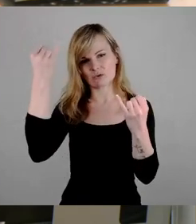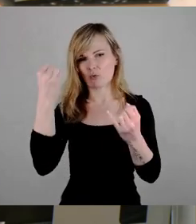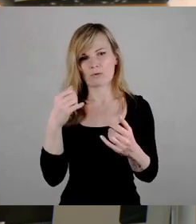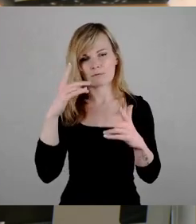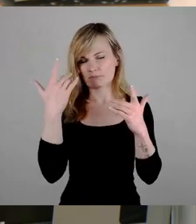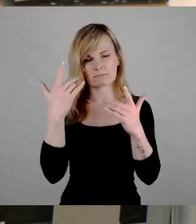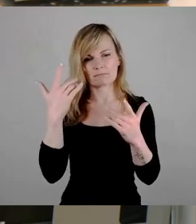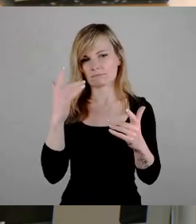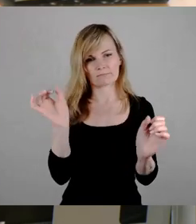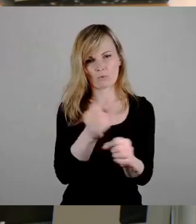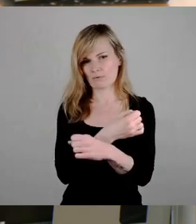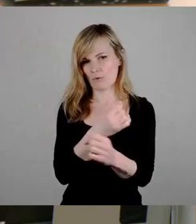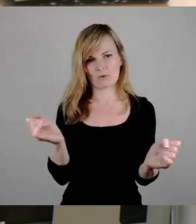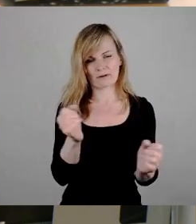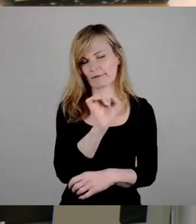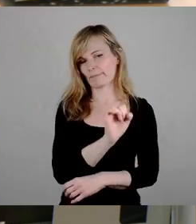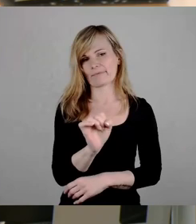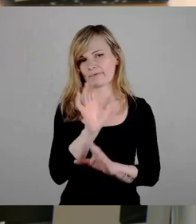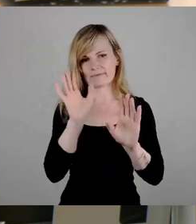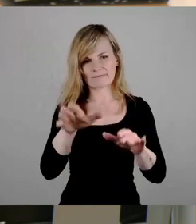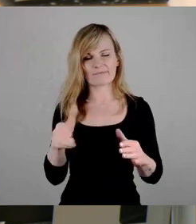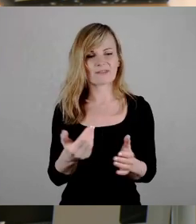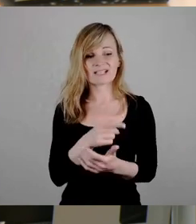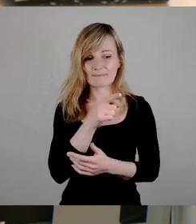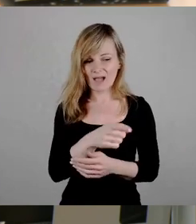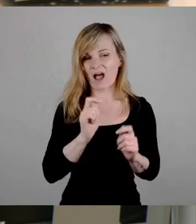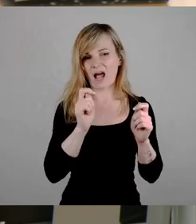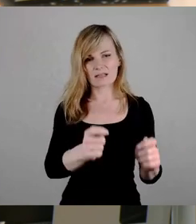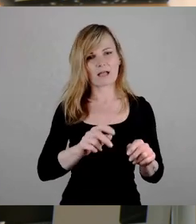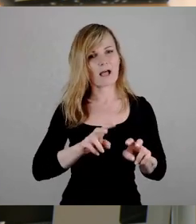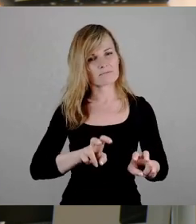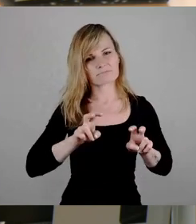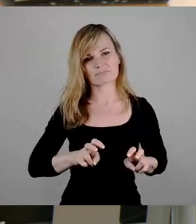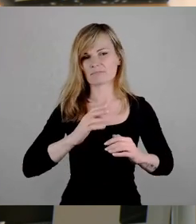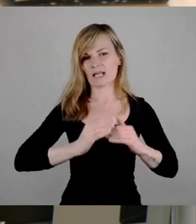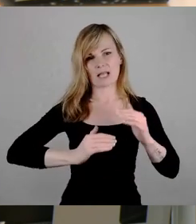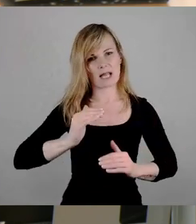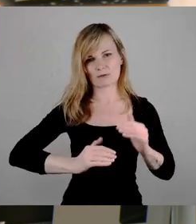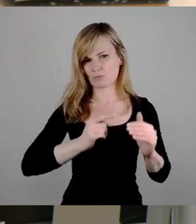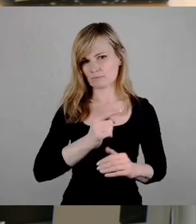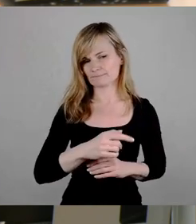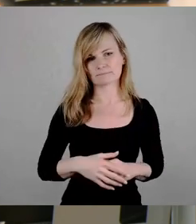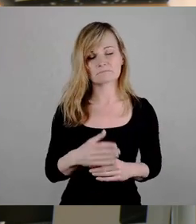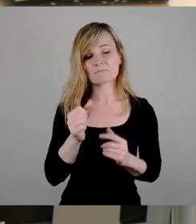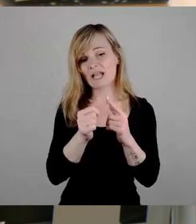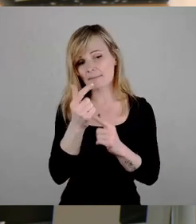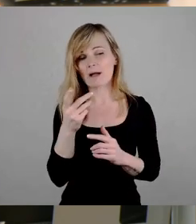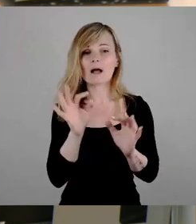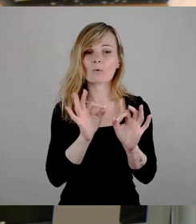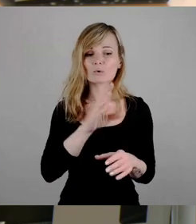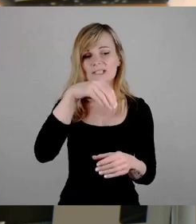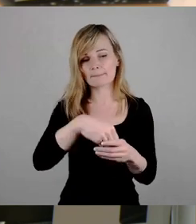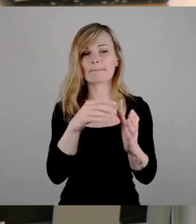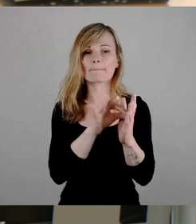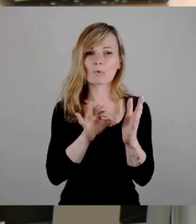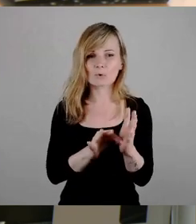Deshalb werden wir uns bei diesem Antrag enthalten, auch wenn er sonst ein paar gute Punkte enthält, eben was das Stausebat